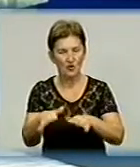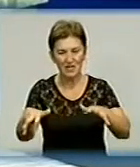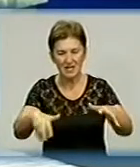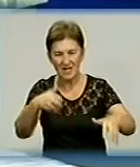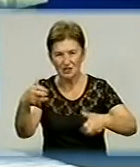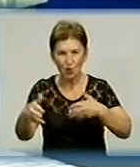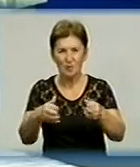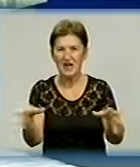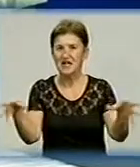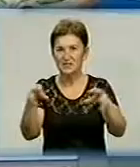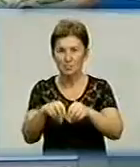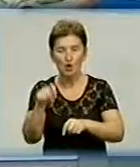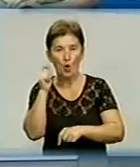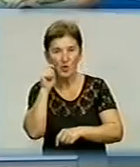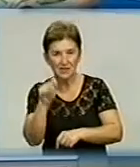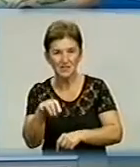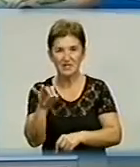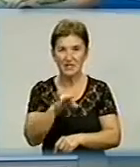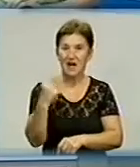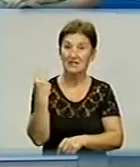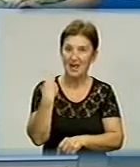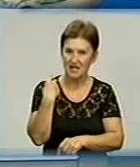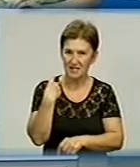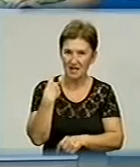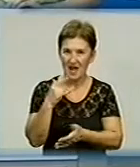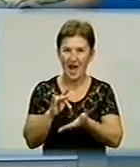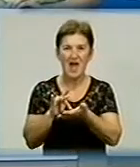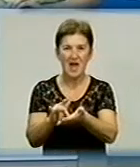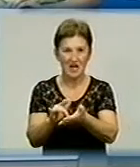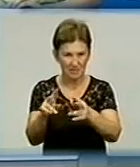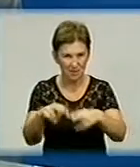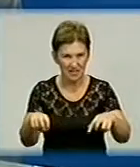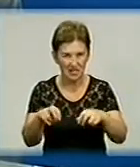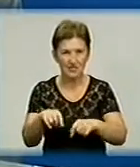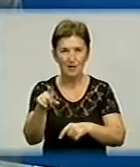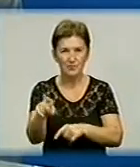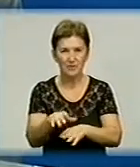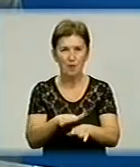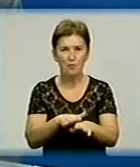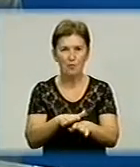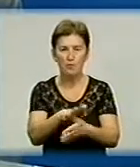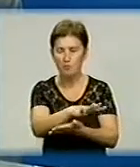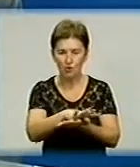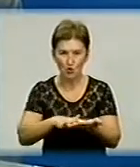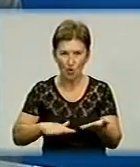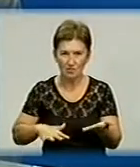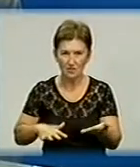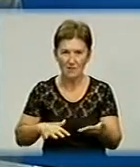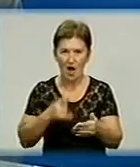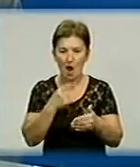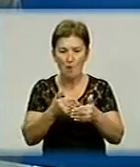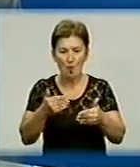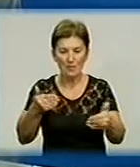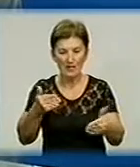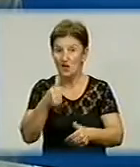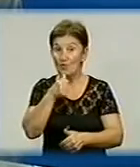експедиції української і англійської. В даному випадку розкопки продовжували попередні дослідження минулого